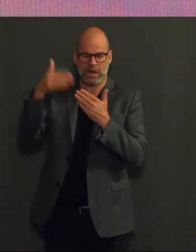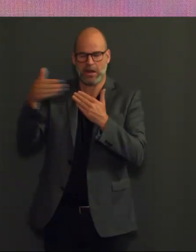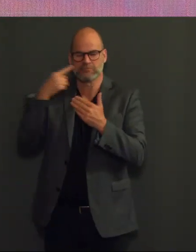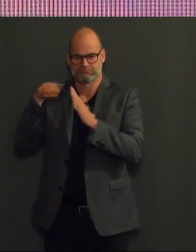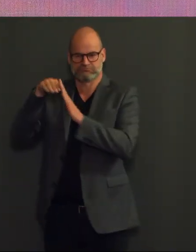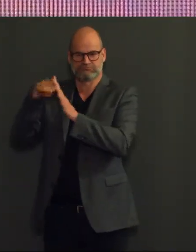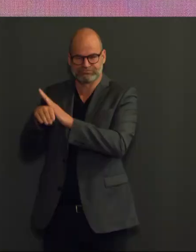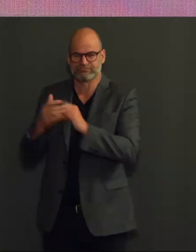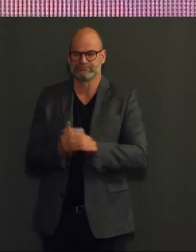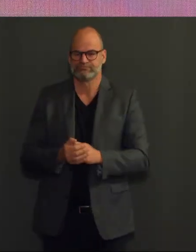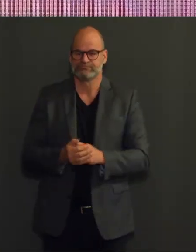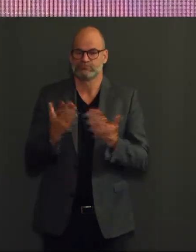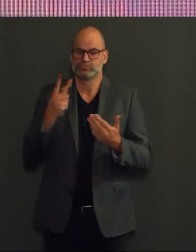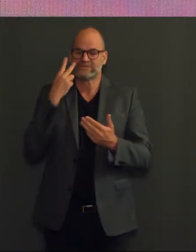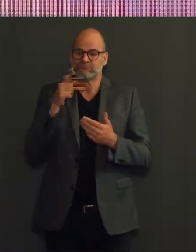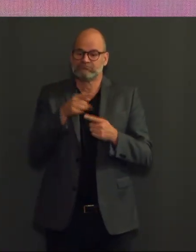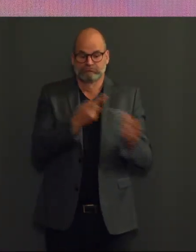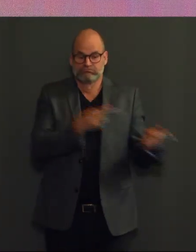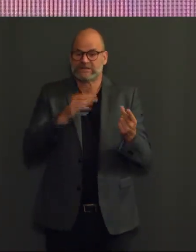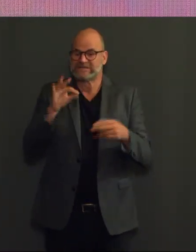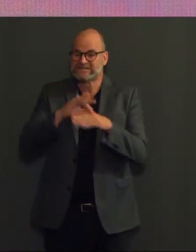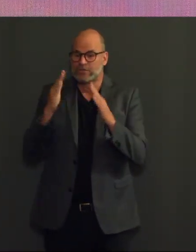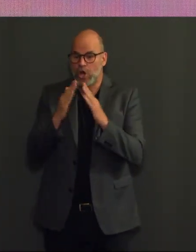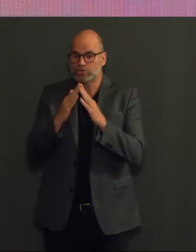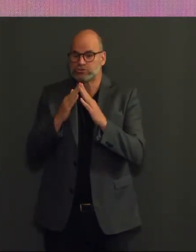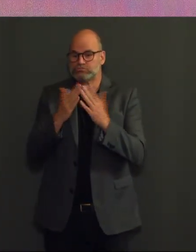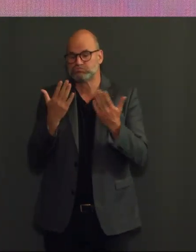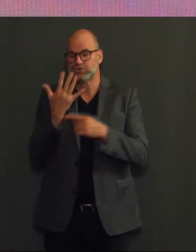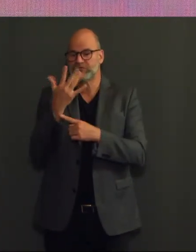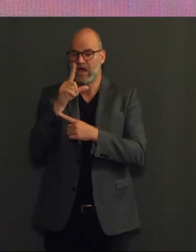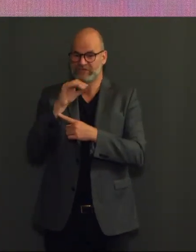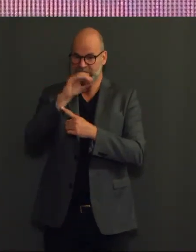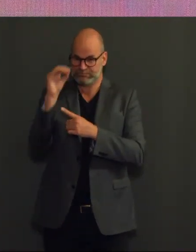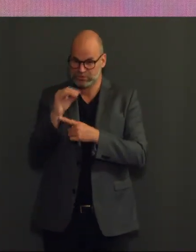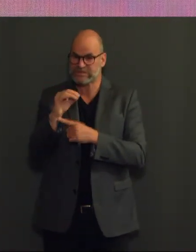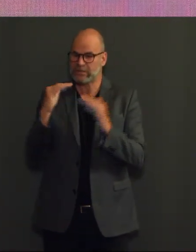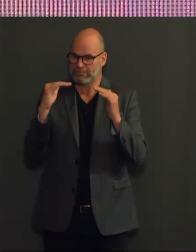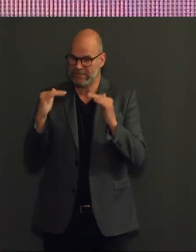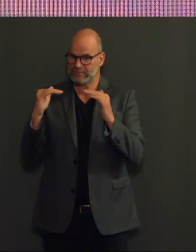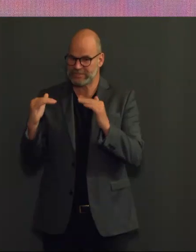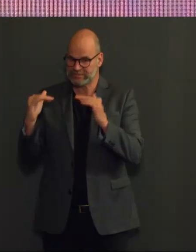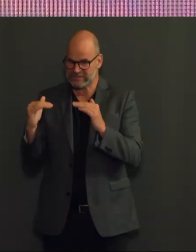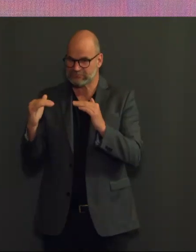15% per week dalen of iets minder. De intensieve zorgen volgen ook wel met een kleine vertraging.